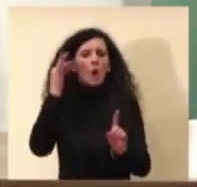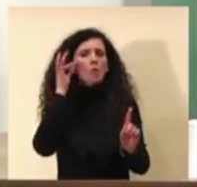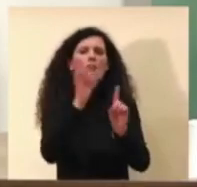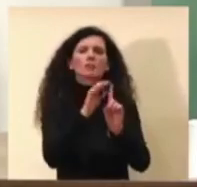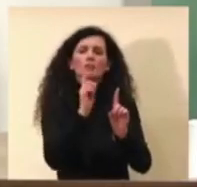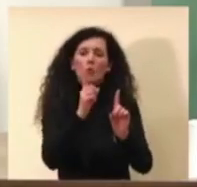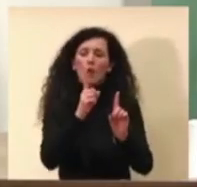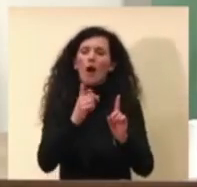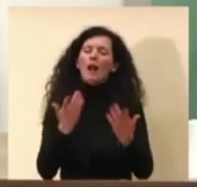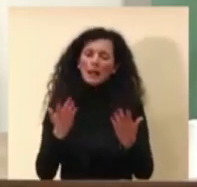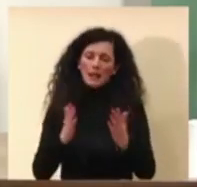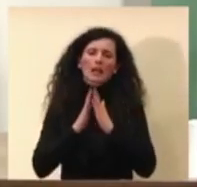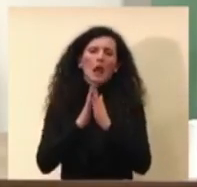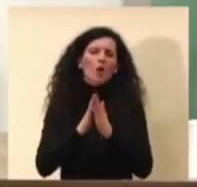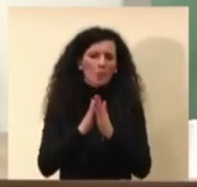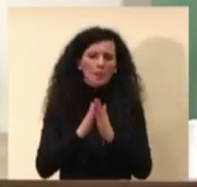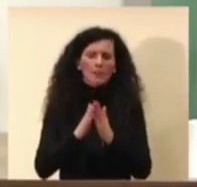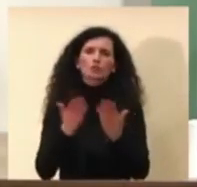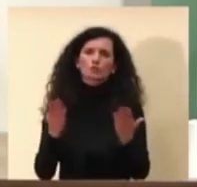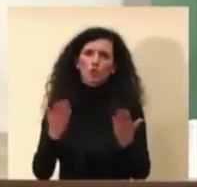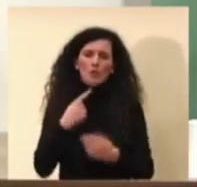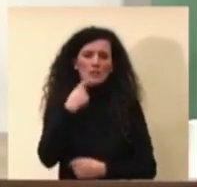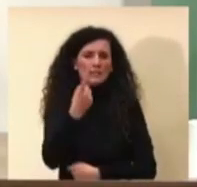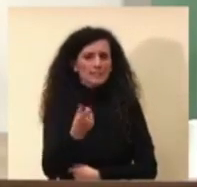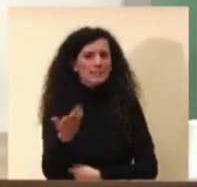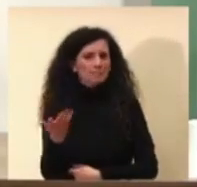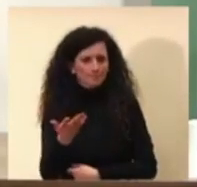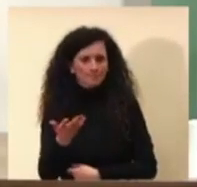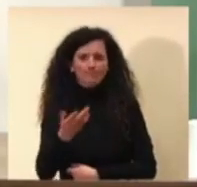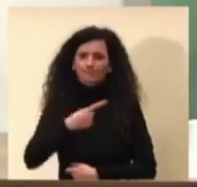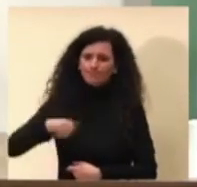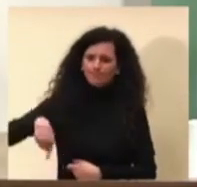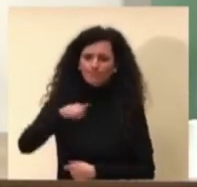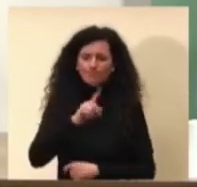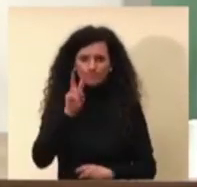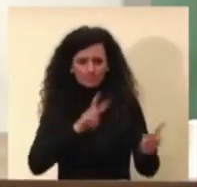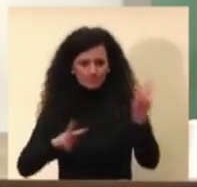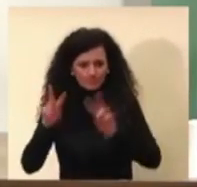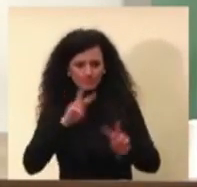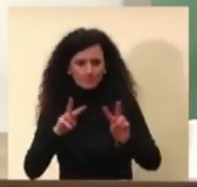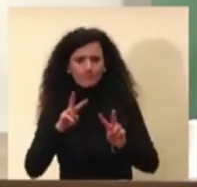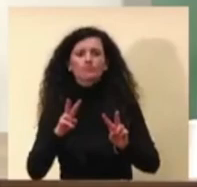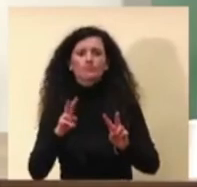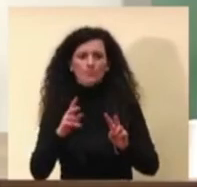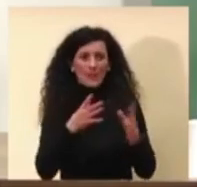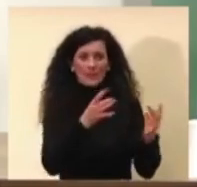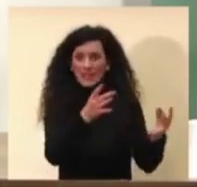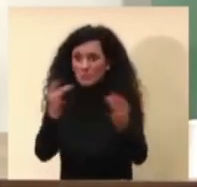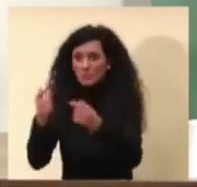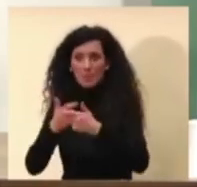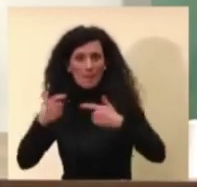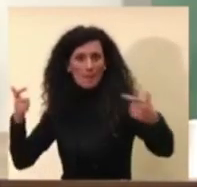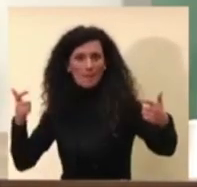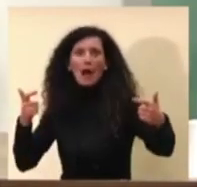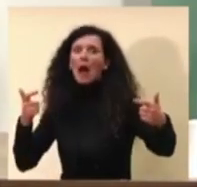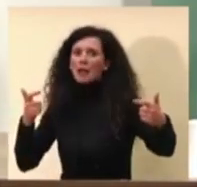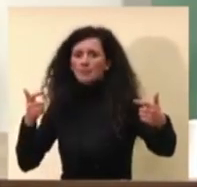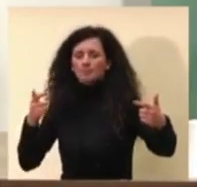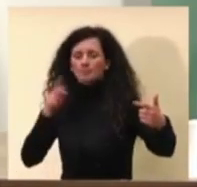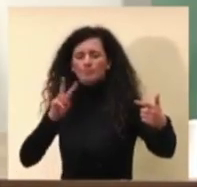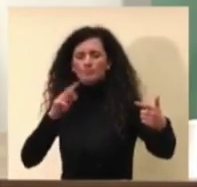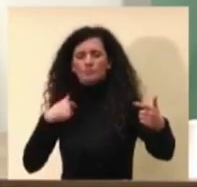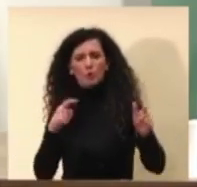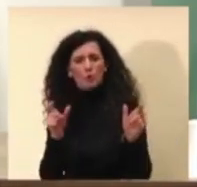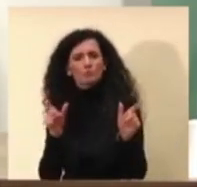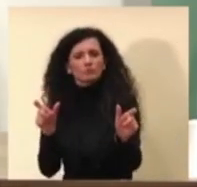raccomandazione nel dire dobbiamo compensare questa maggior trasmissibilità creando delle barriere che